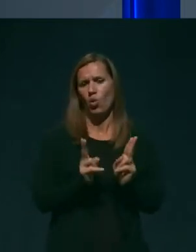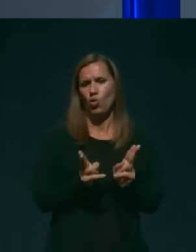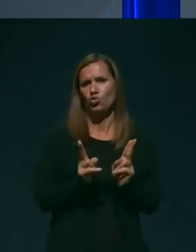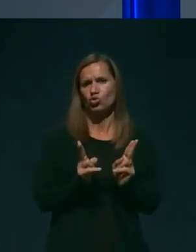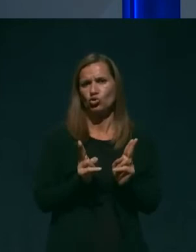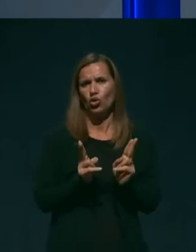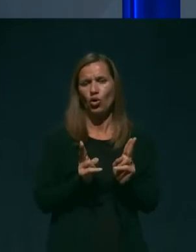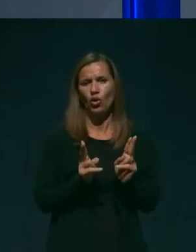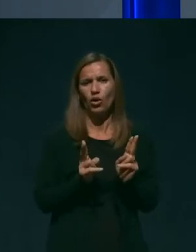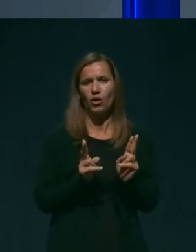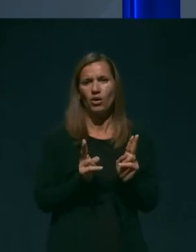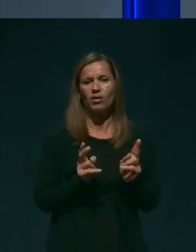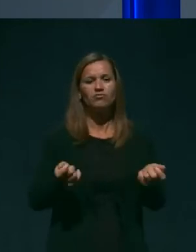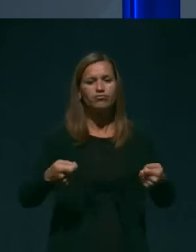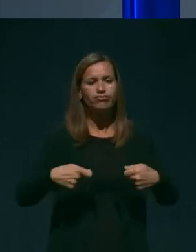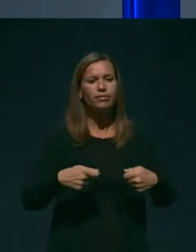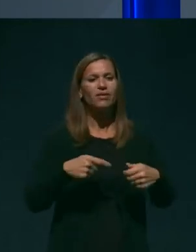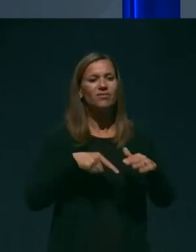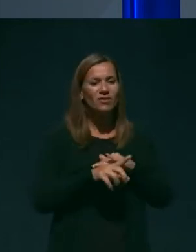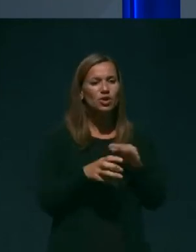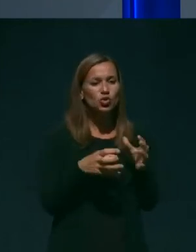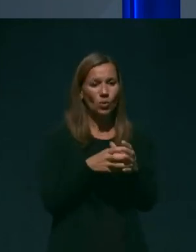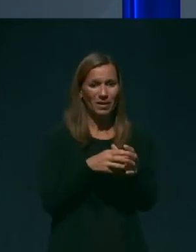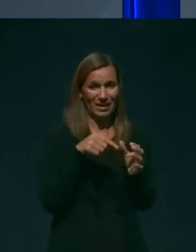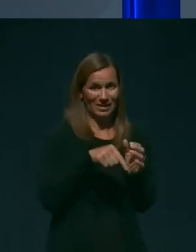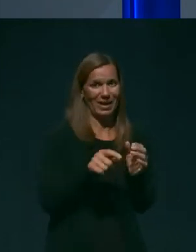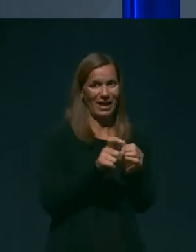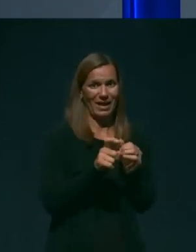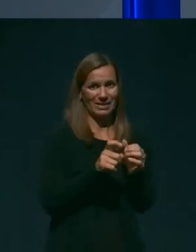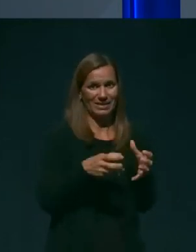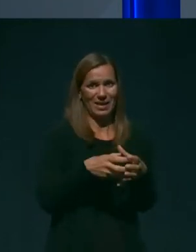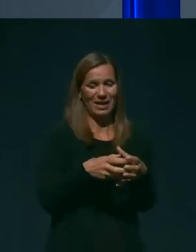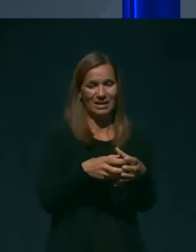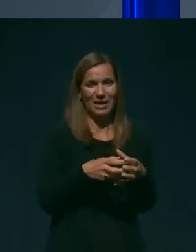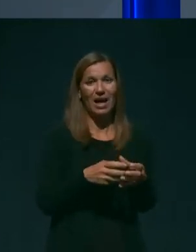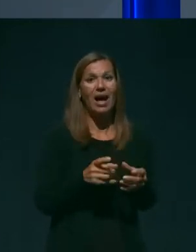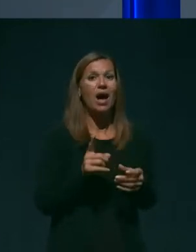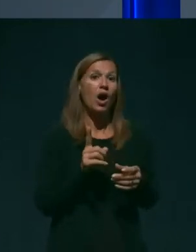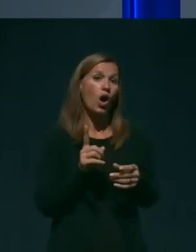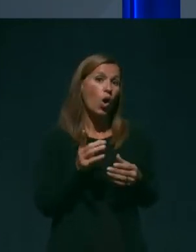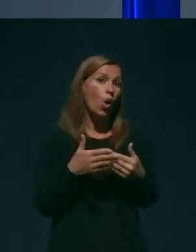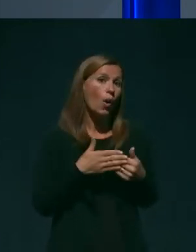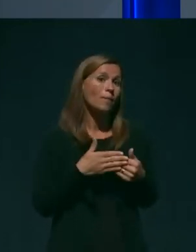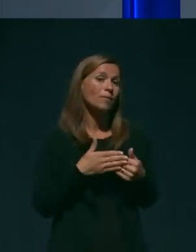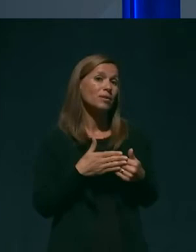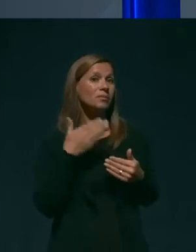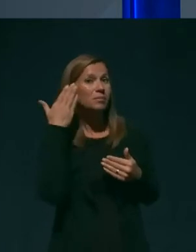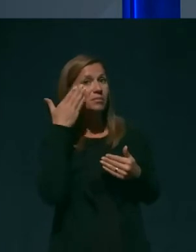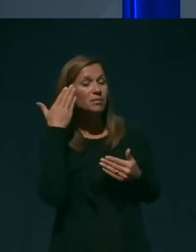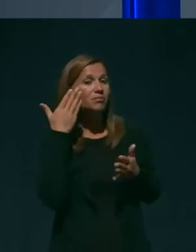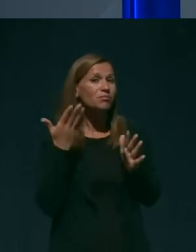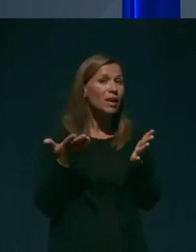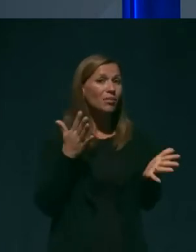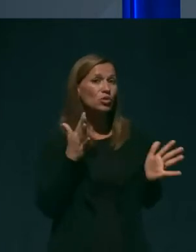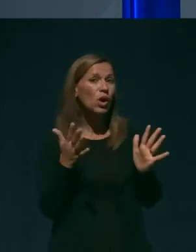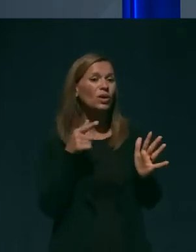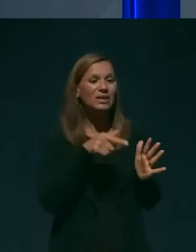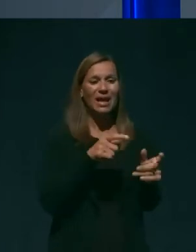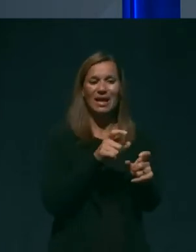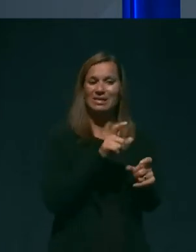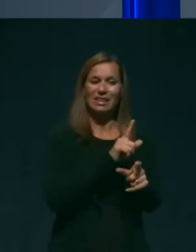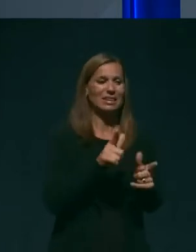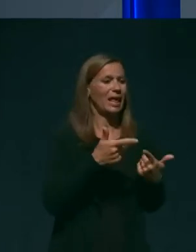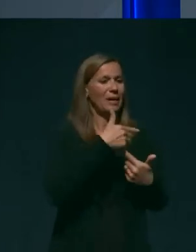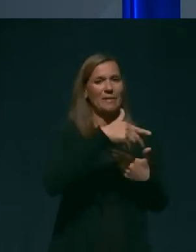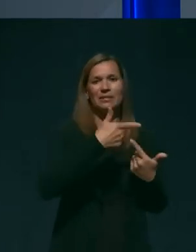skupini tega običajnega razreda, ob seveda predpostavki, da se ta razred ne meša z drugimi